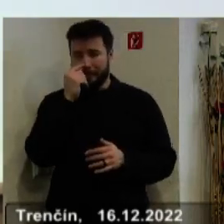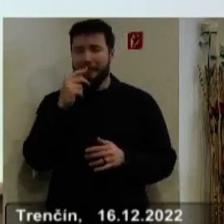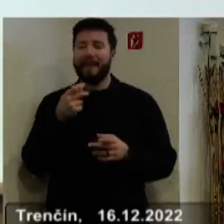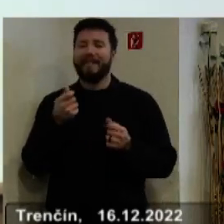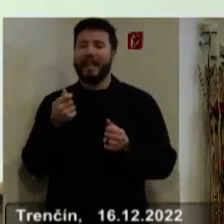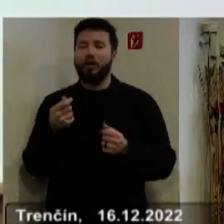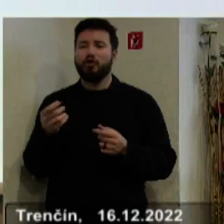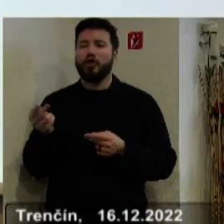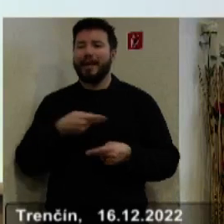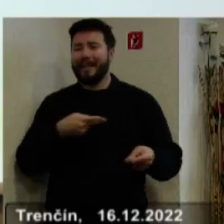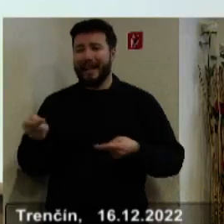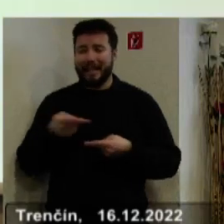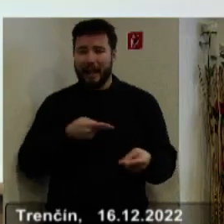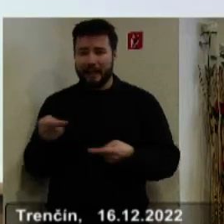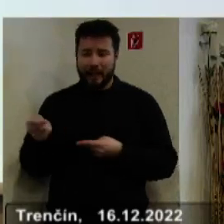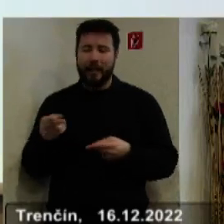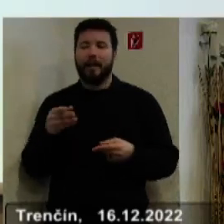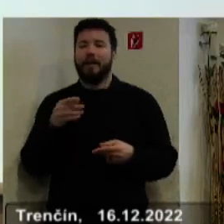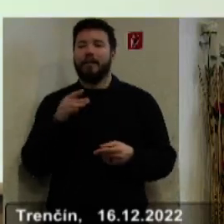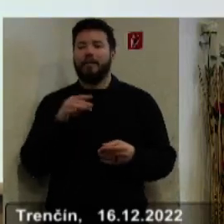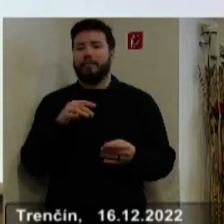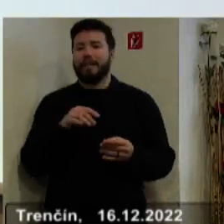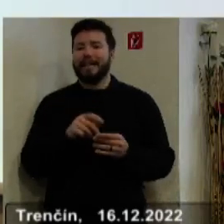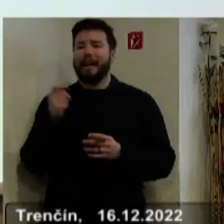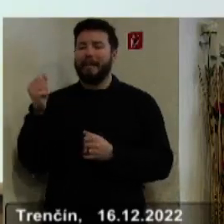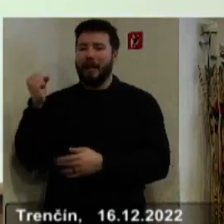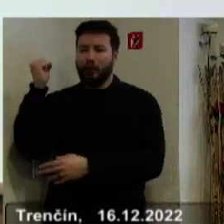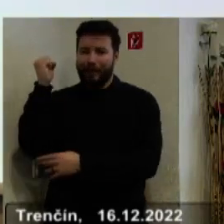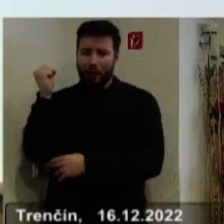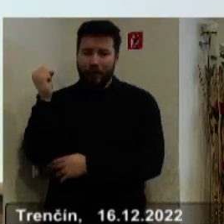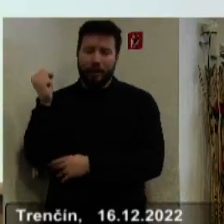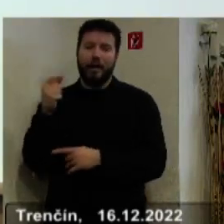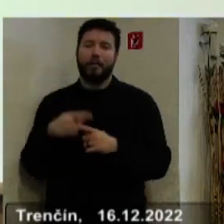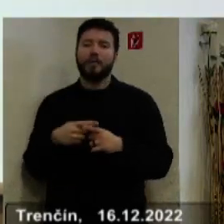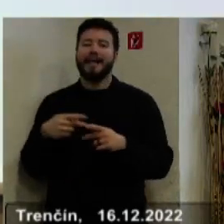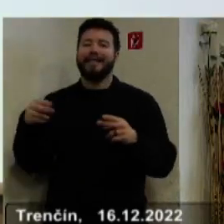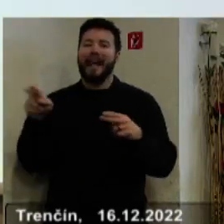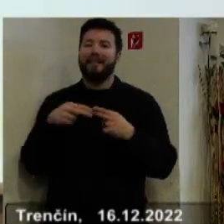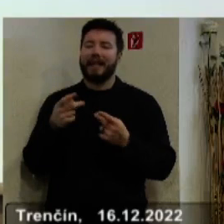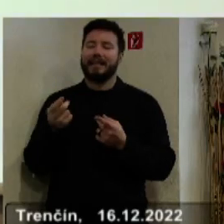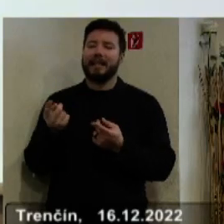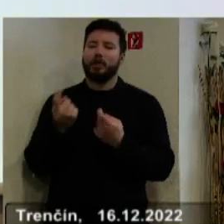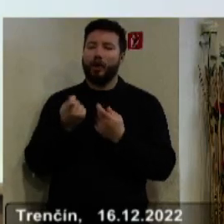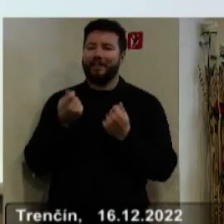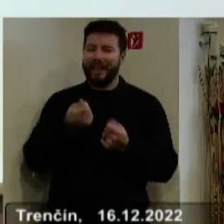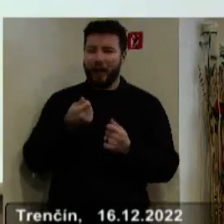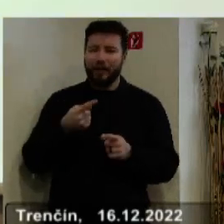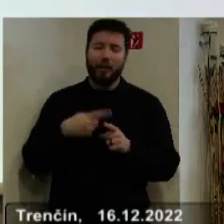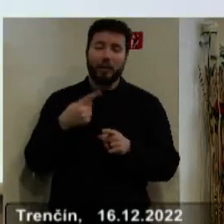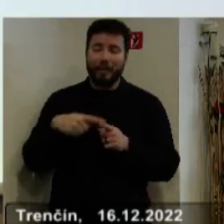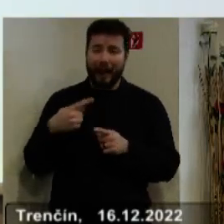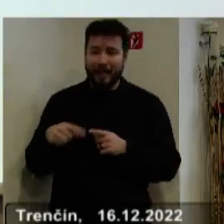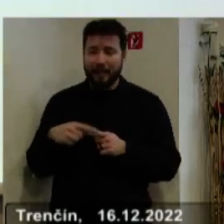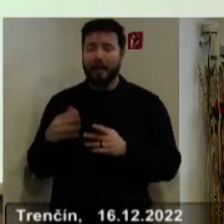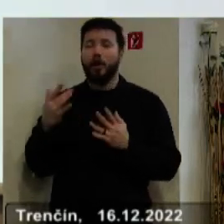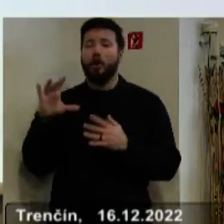operácie, ktorými sa vykonávajú prevody prostriedkov peňažných fondov a realizujú sa návratné zdroje financovania a ich splácanie sú